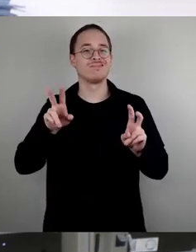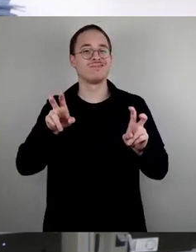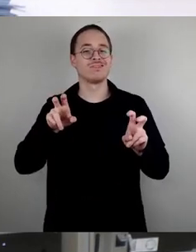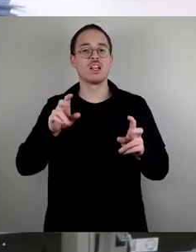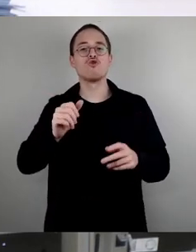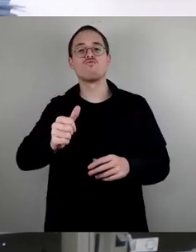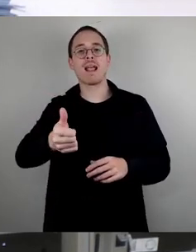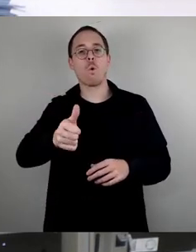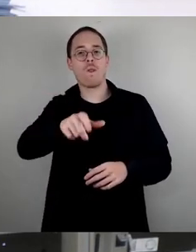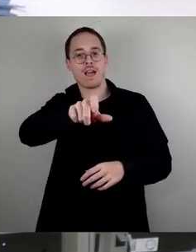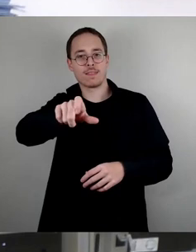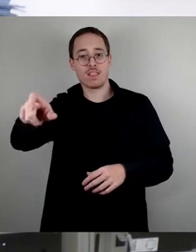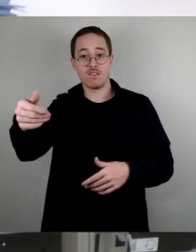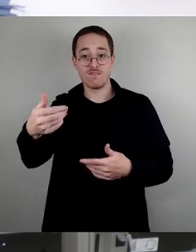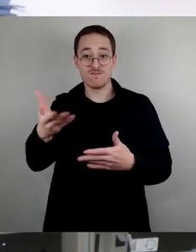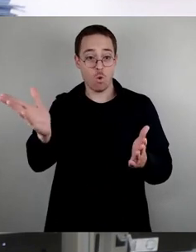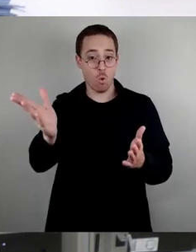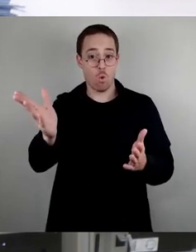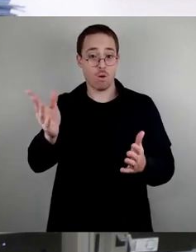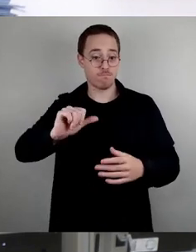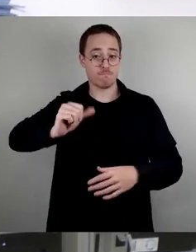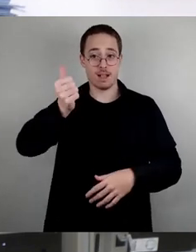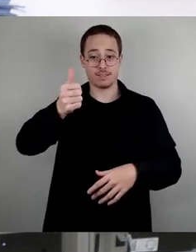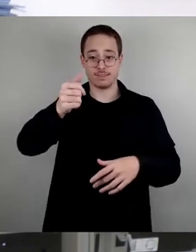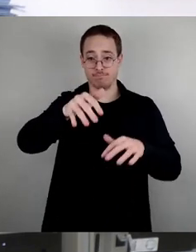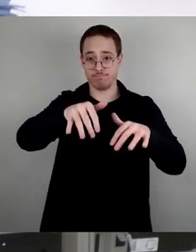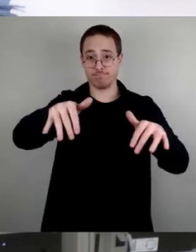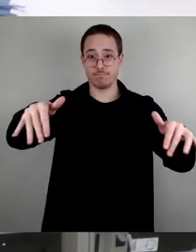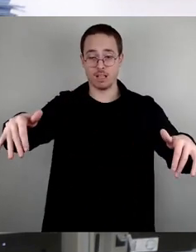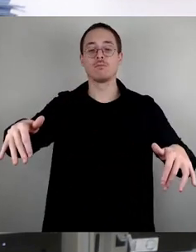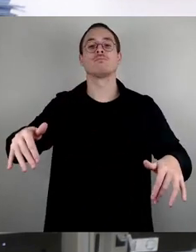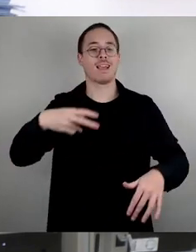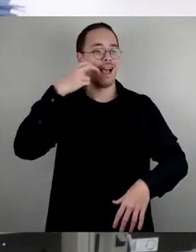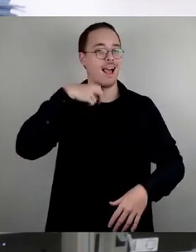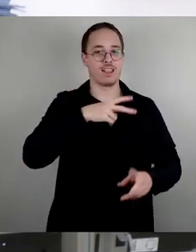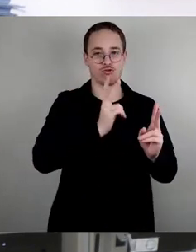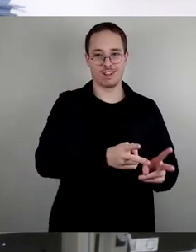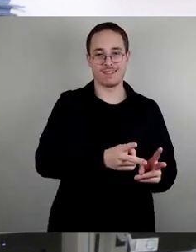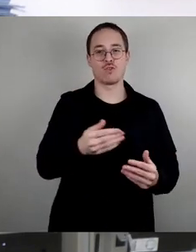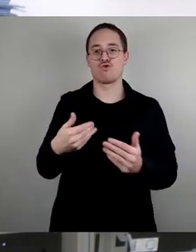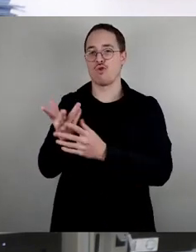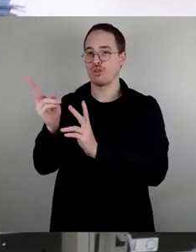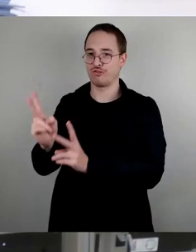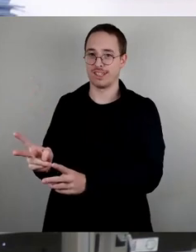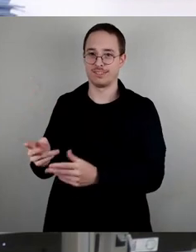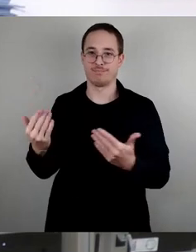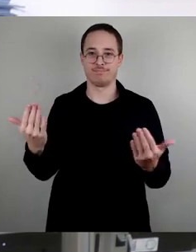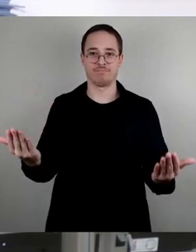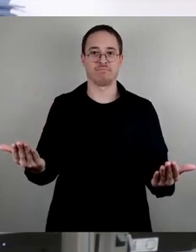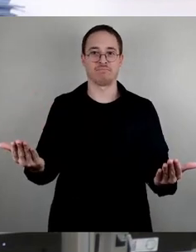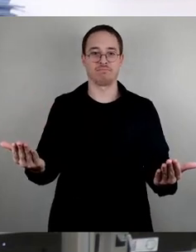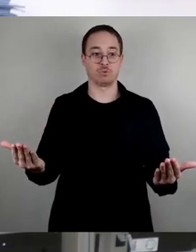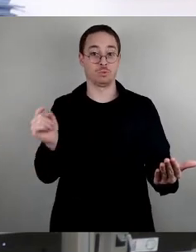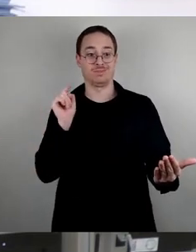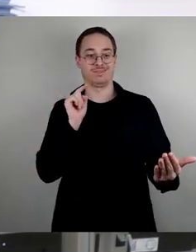sich in den Stadtbezirken Altstadt und Neustadt. Stadtteile, die ja nun bekanntermaßen politisch gesehen rot-grüne Hochburgen